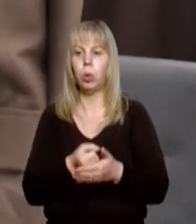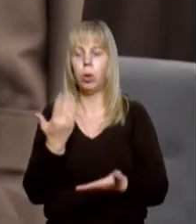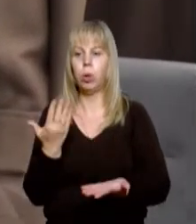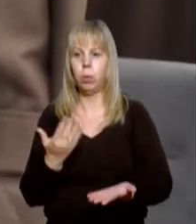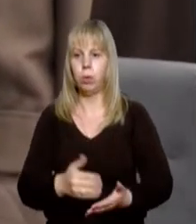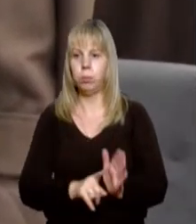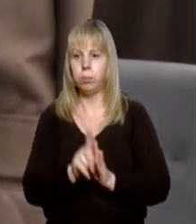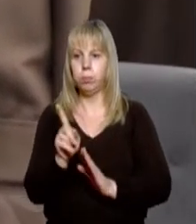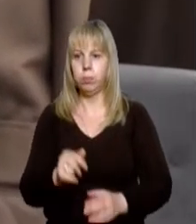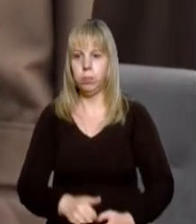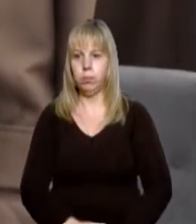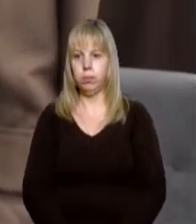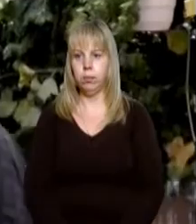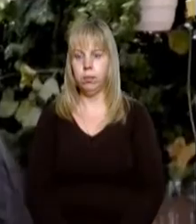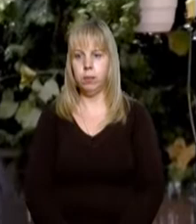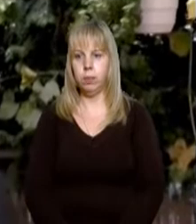Якось 11.